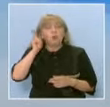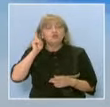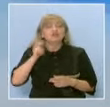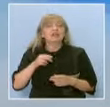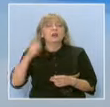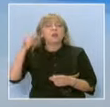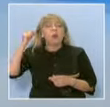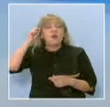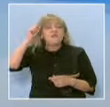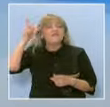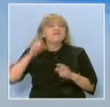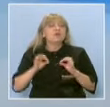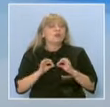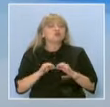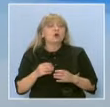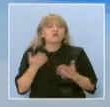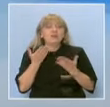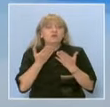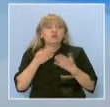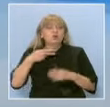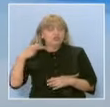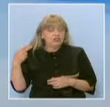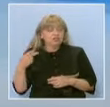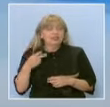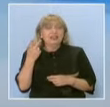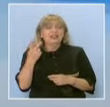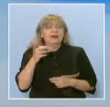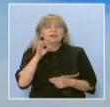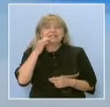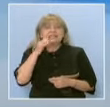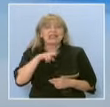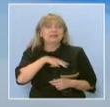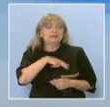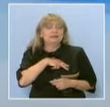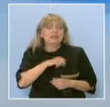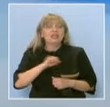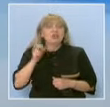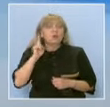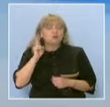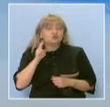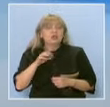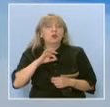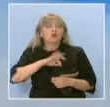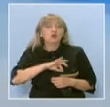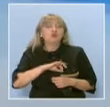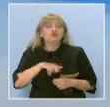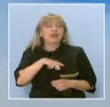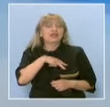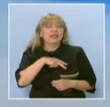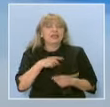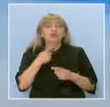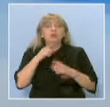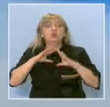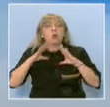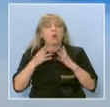философия в училището. Двамата златни медалисти и преподавателката им получиха и награди от Община Варна за своите